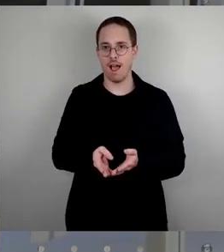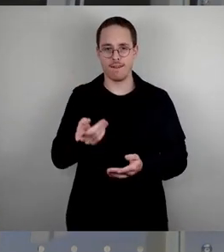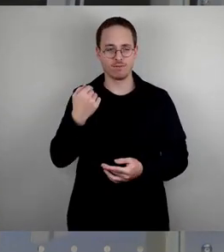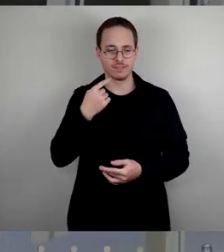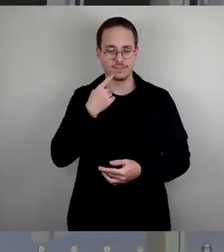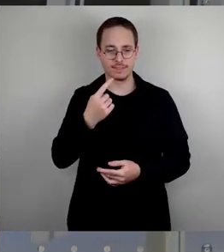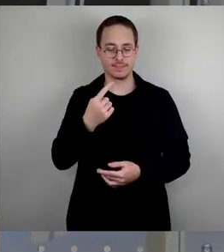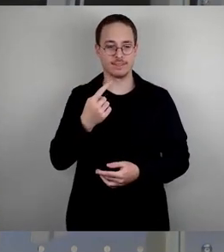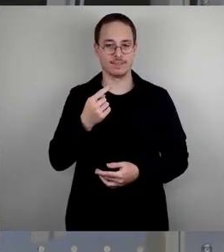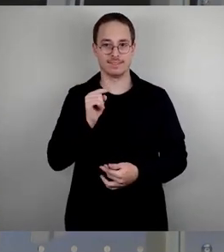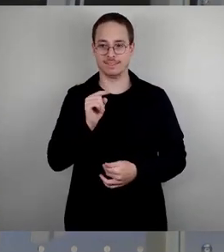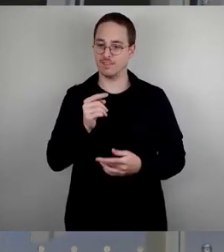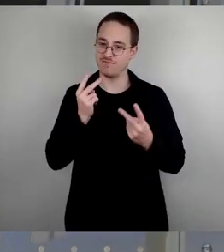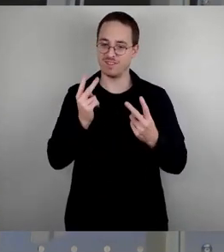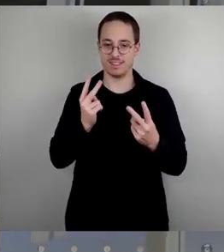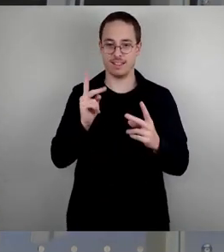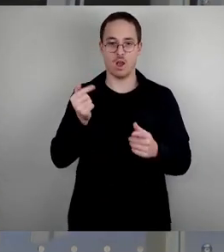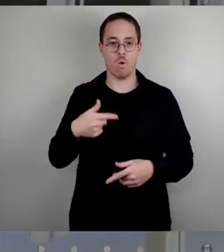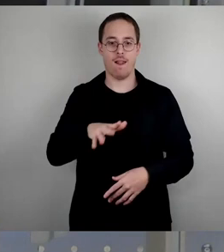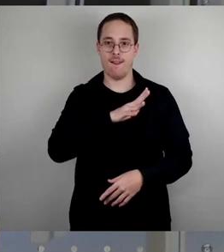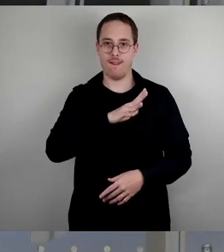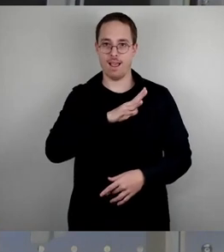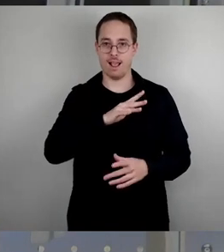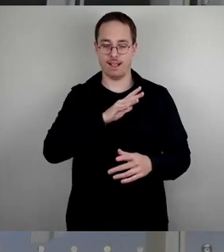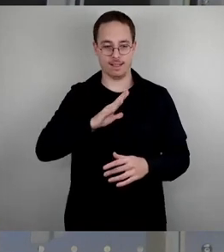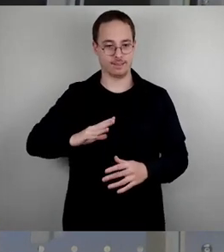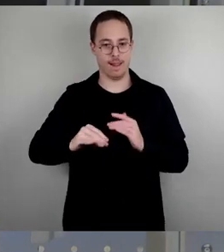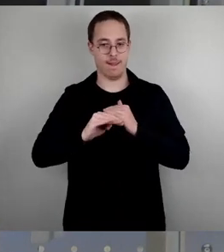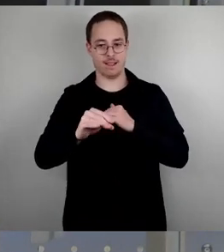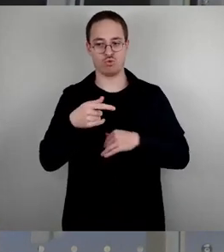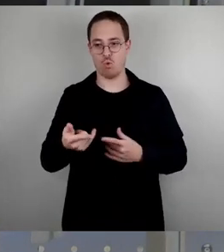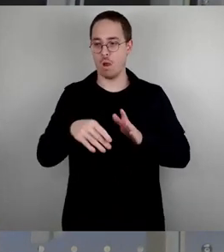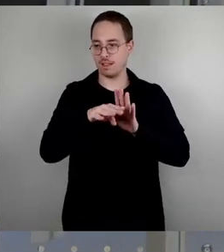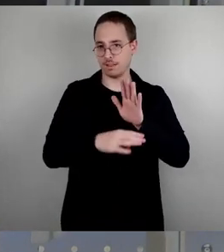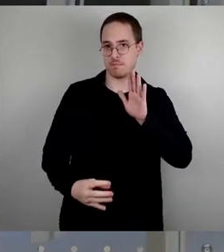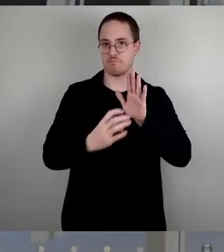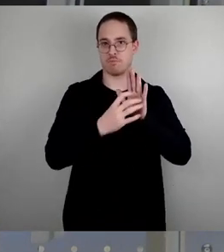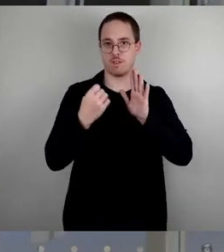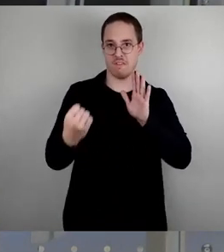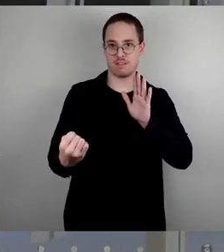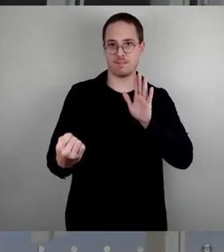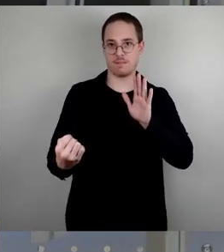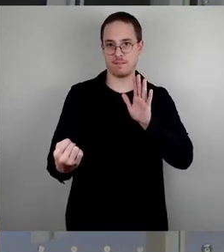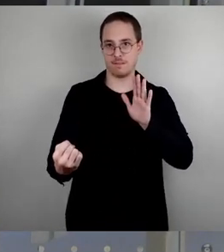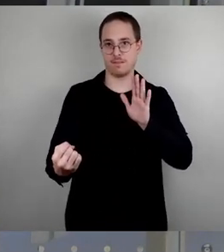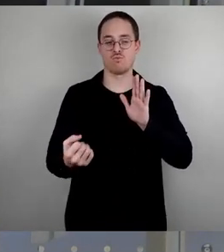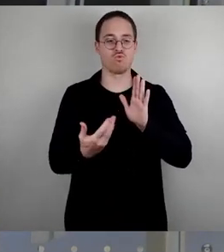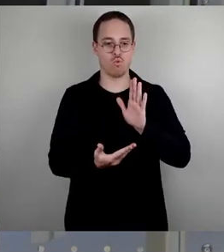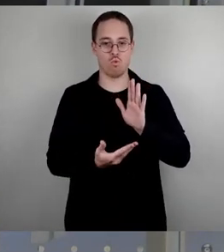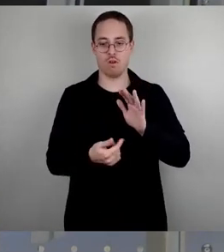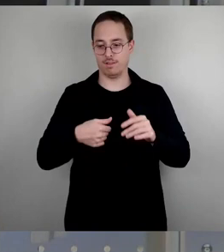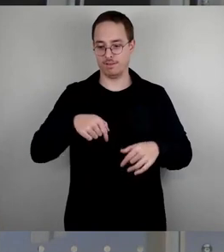gesetzlich festgeschrieben, dass wir bei den Kosten, die als Unserstand anfallen, unterstützt werden.